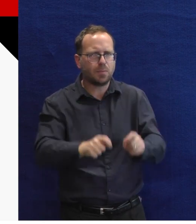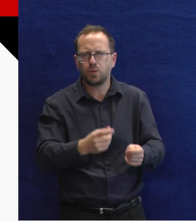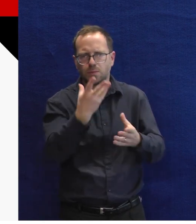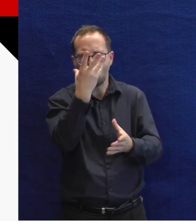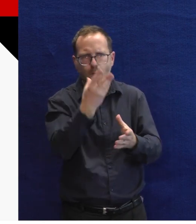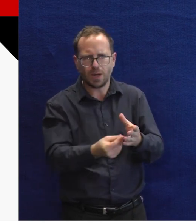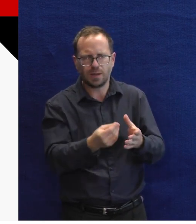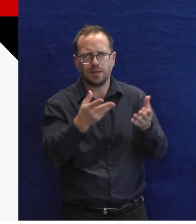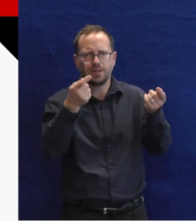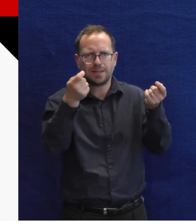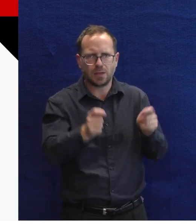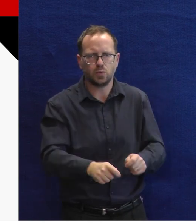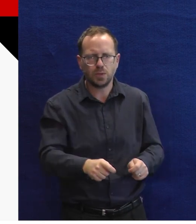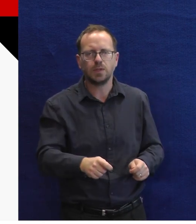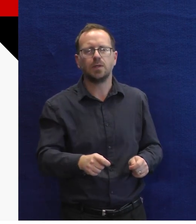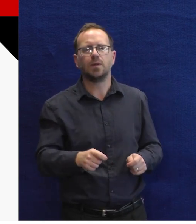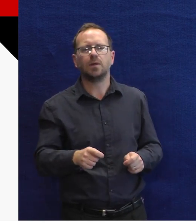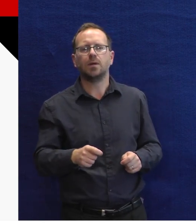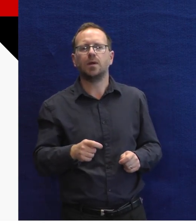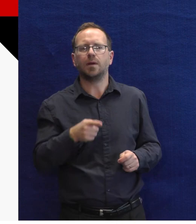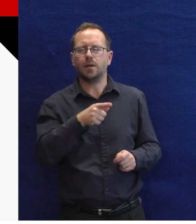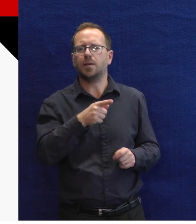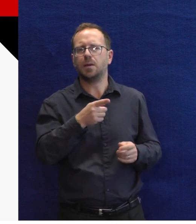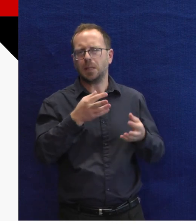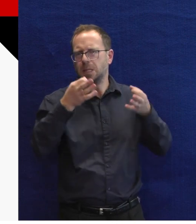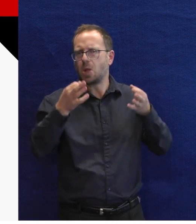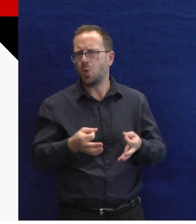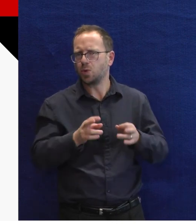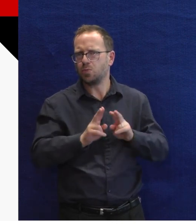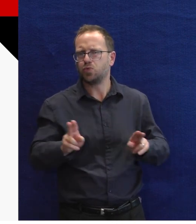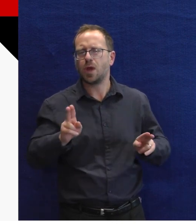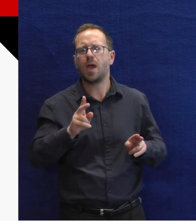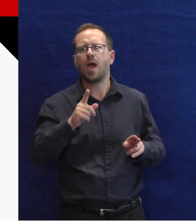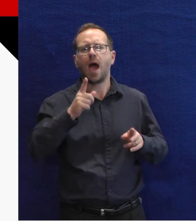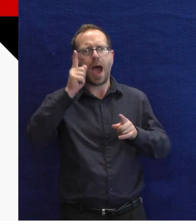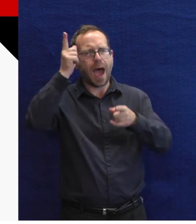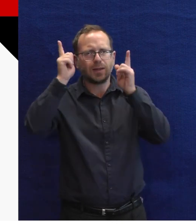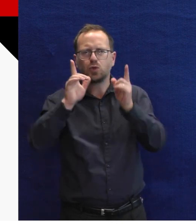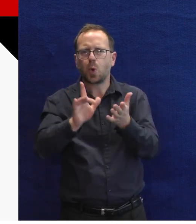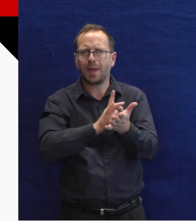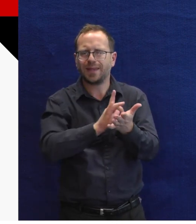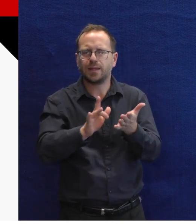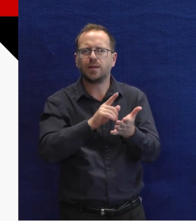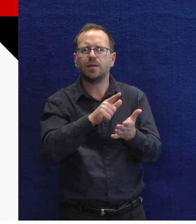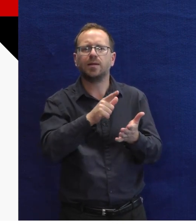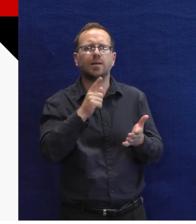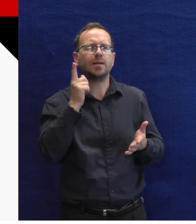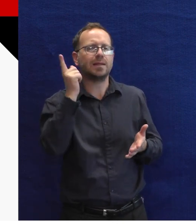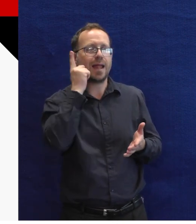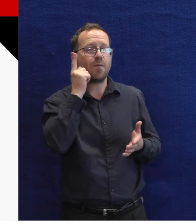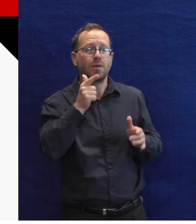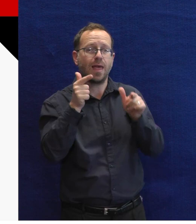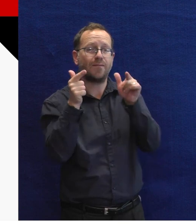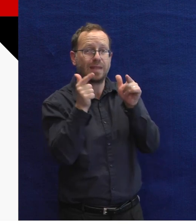vypnutý nebo prostě zhasnutý. Samozřejmě, když ten telefon zbuzený, tak je to takhle jednoduché. A na